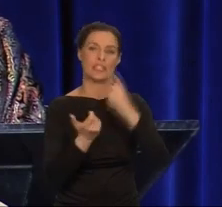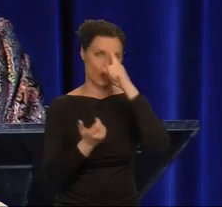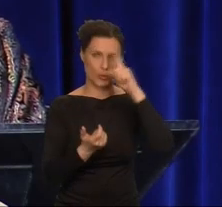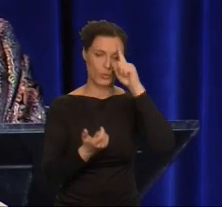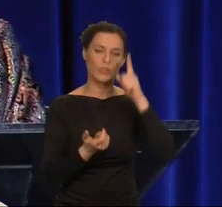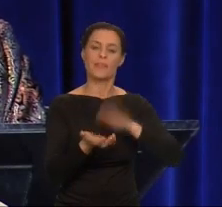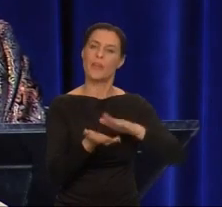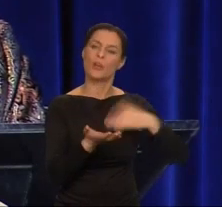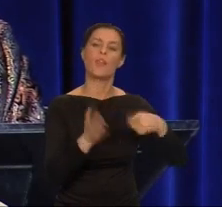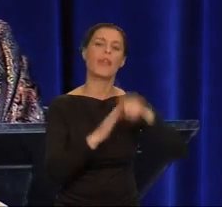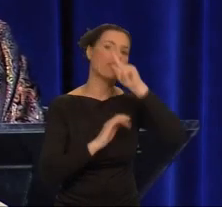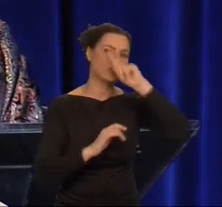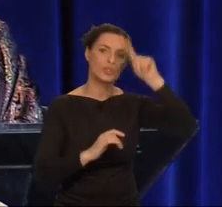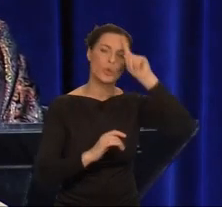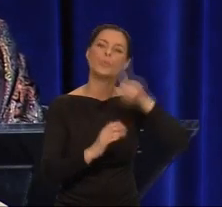literatury.